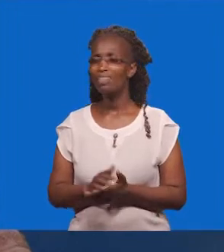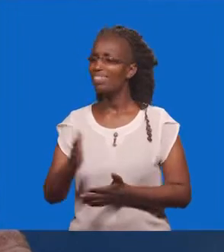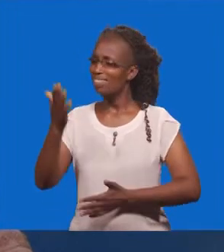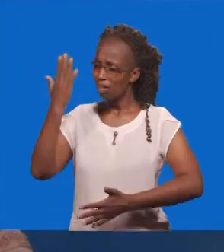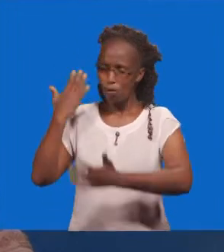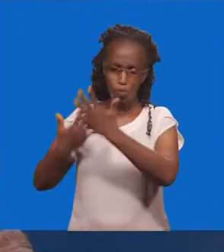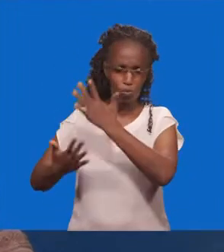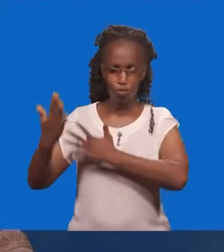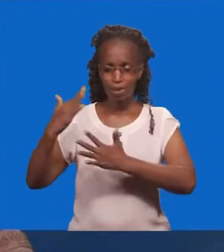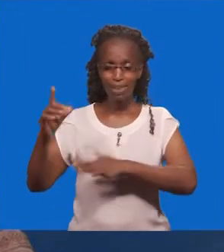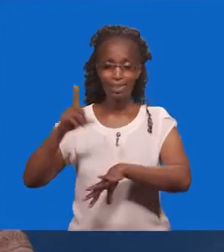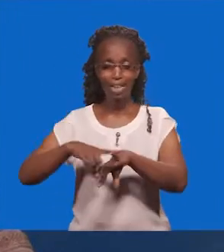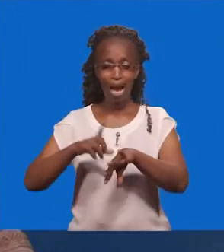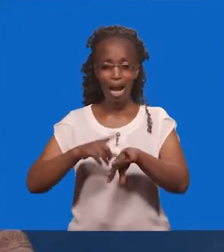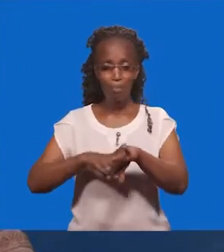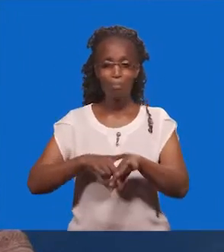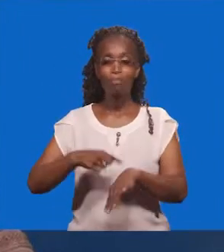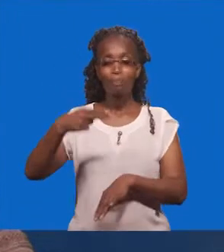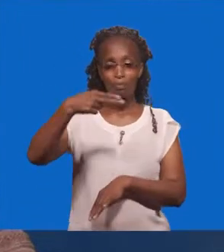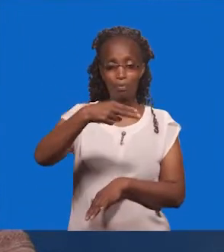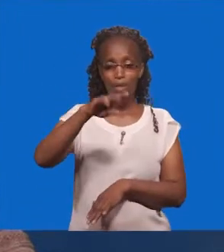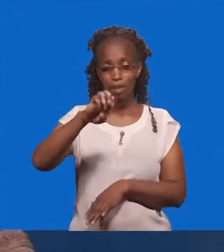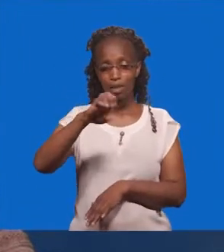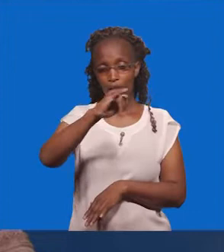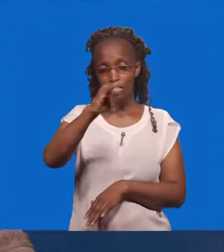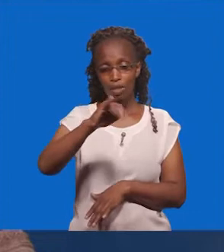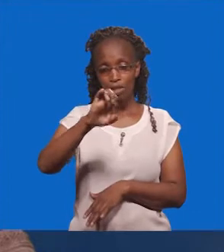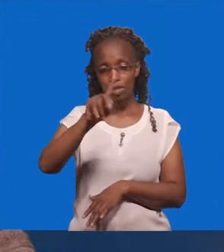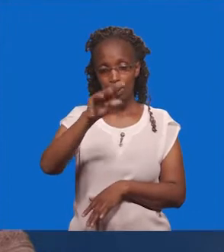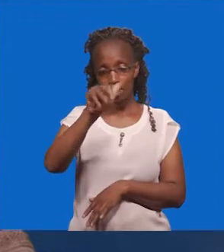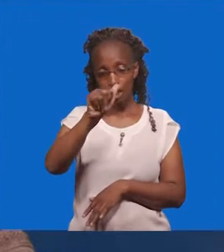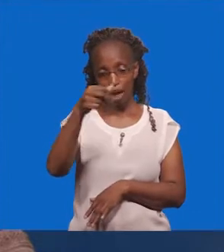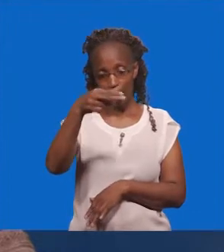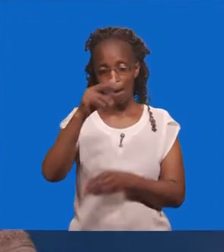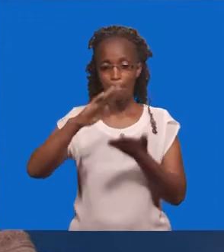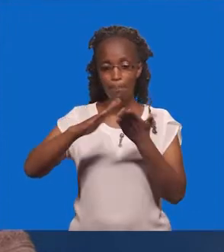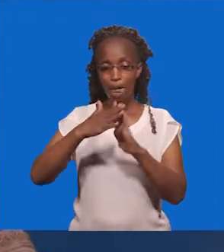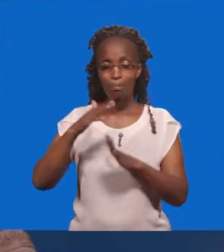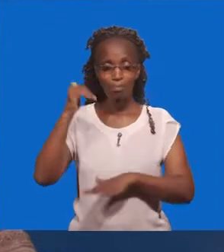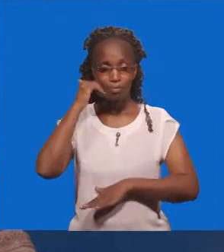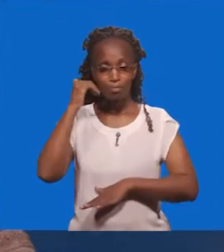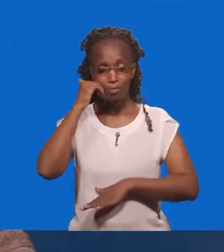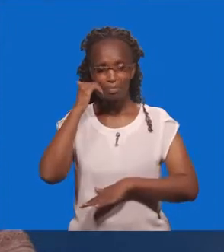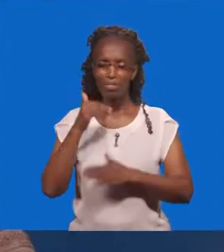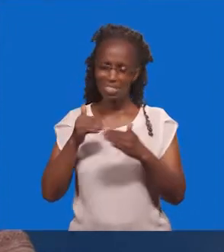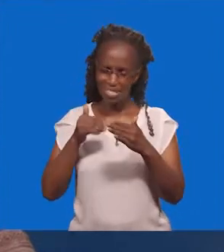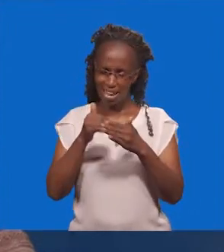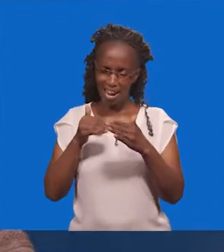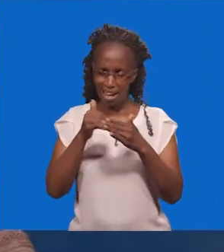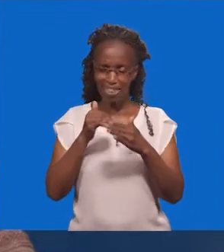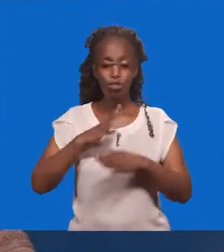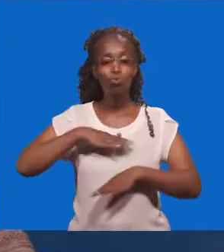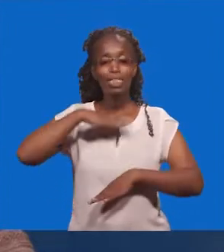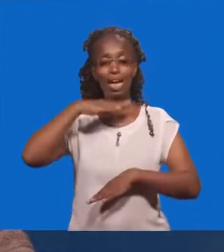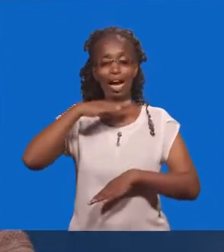hizo esekie zekia aliungua Akawa katika atari ya kufa Na isaya nambi mwana